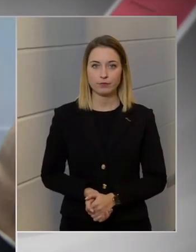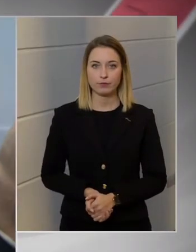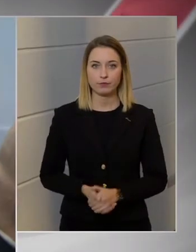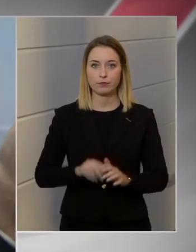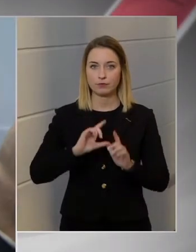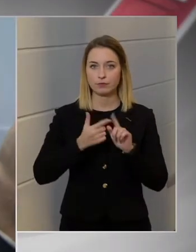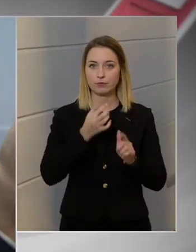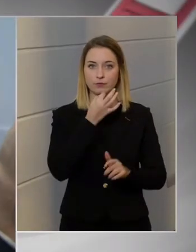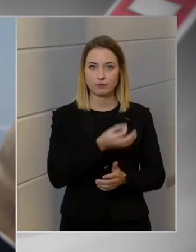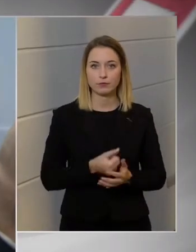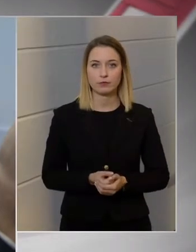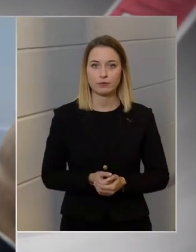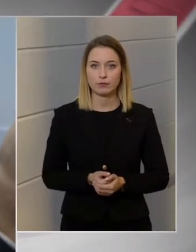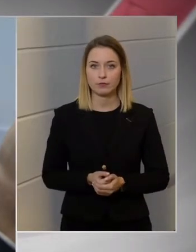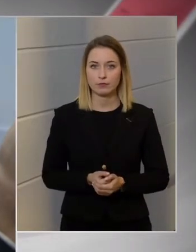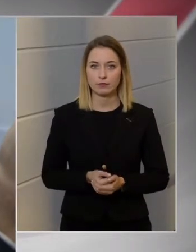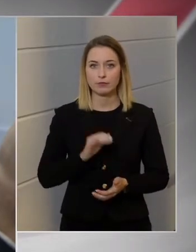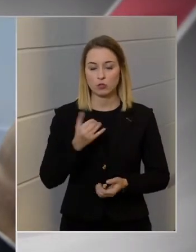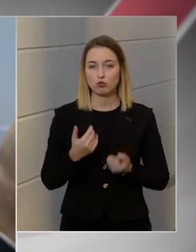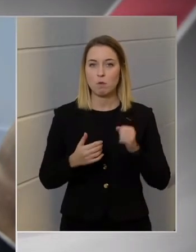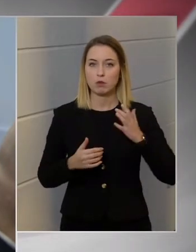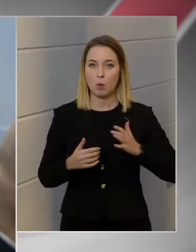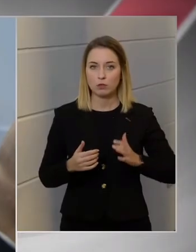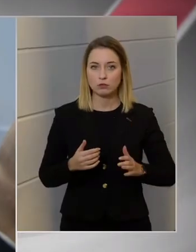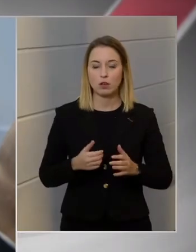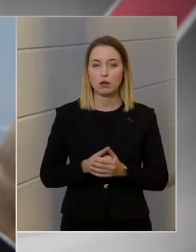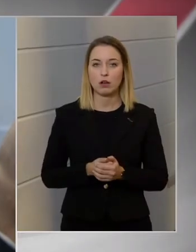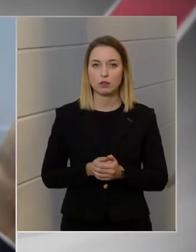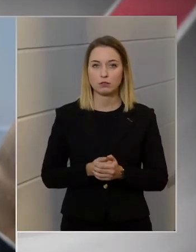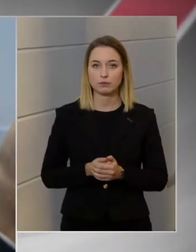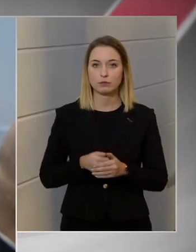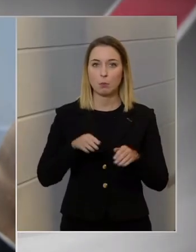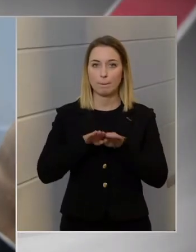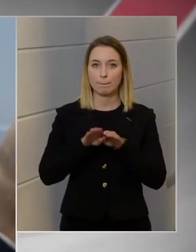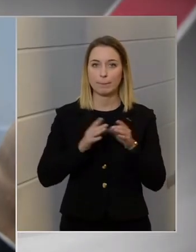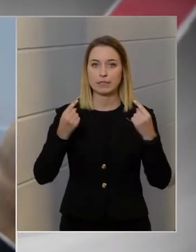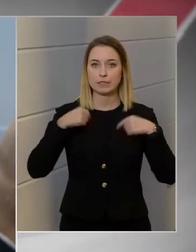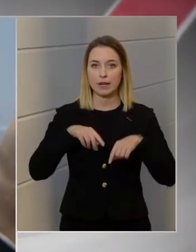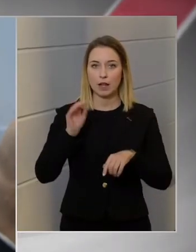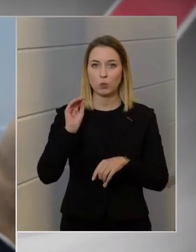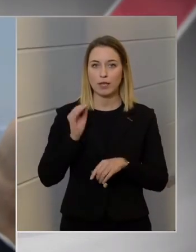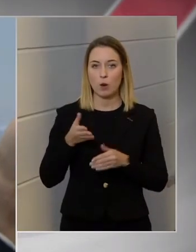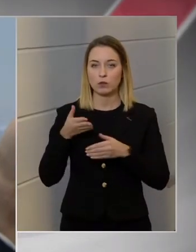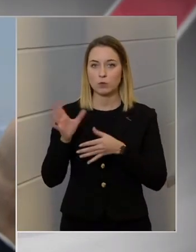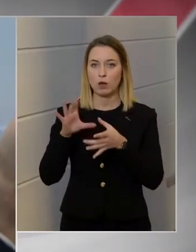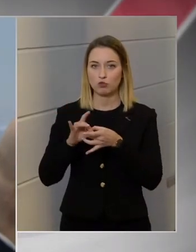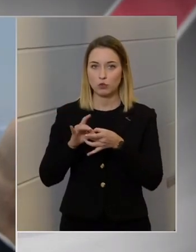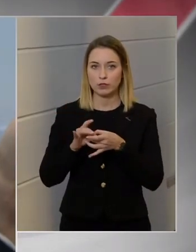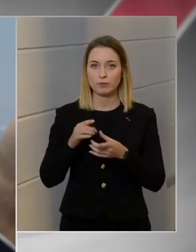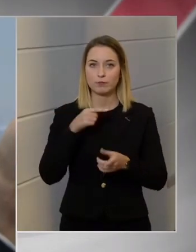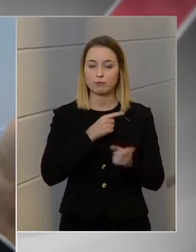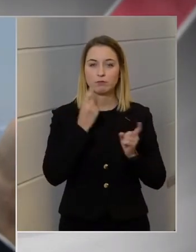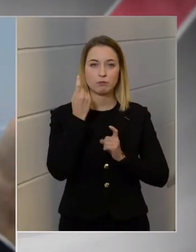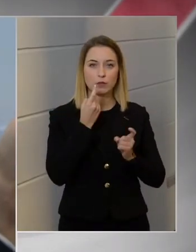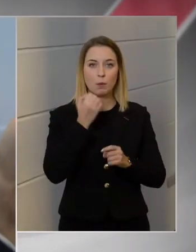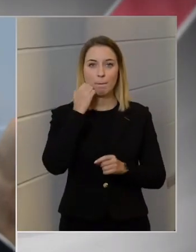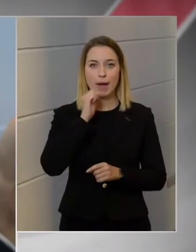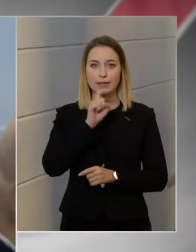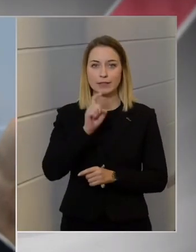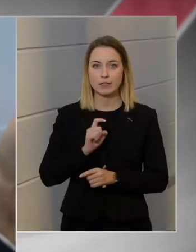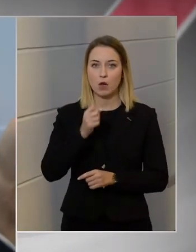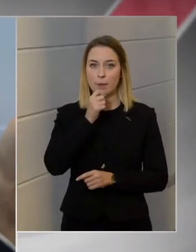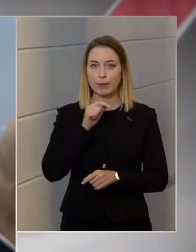A másik kérdősem pedig szintén a baloldal miniszterelnök jelöltjehez kapcsolódik. A miniszter úr mit gondol arról, hogy Márki